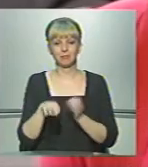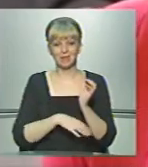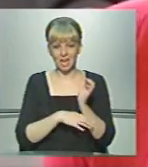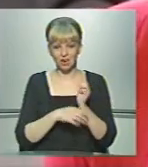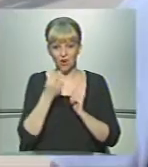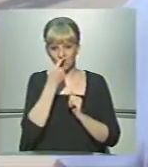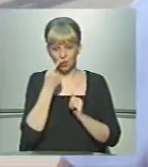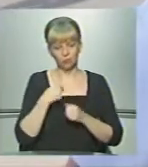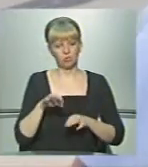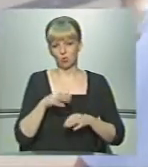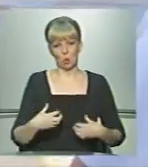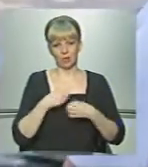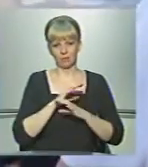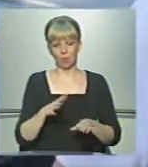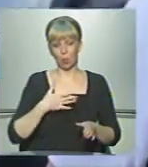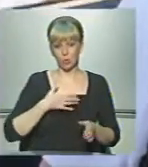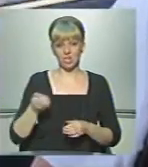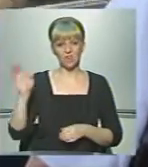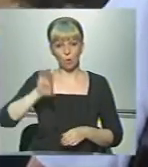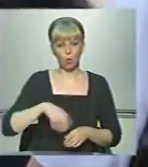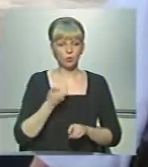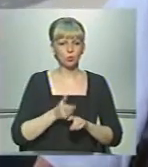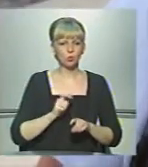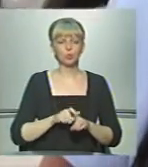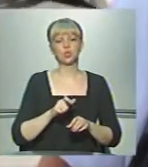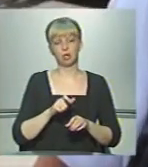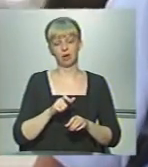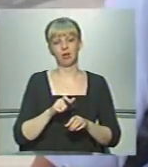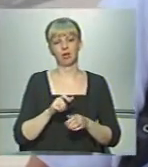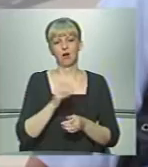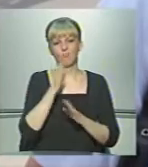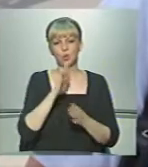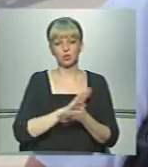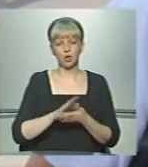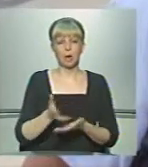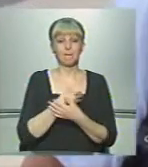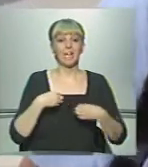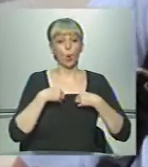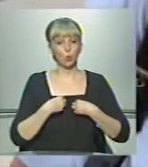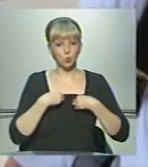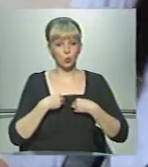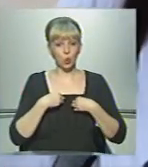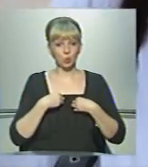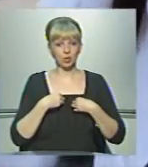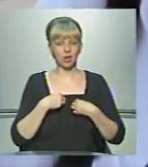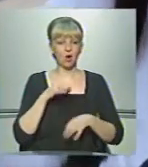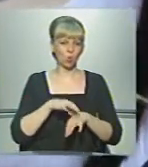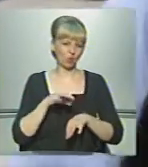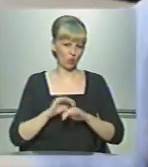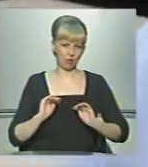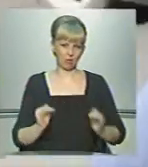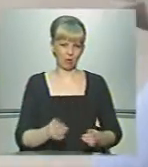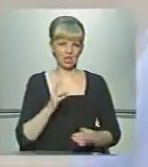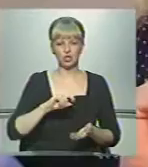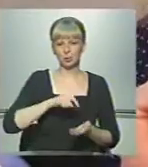страшить нічого. У нас гора, дуже ввоздух чешний, дуже добре. Ми, гуцули, хворимо менше,